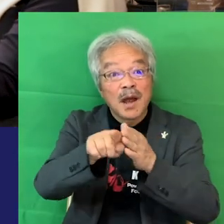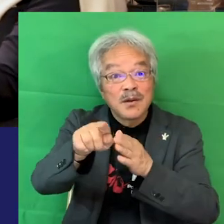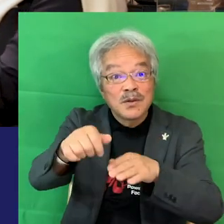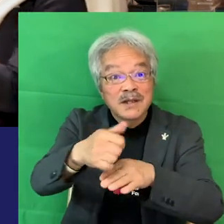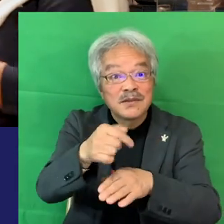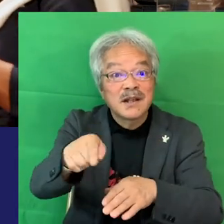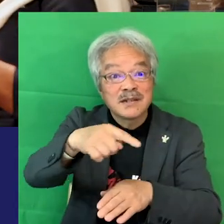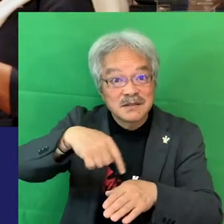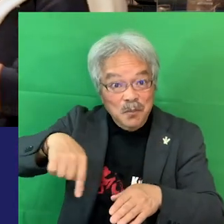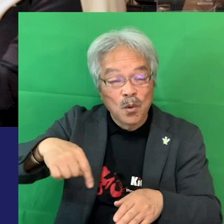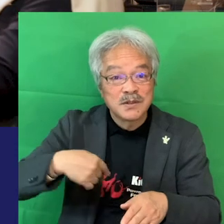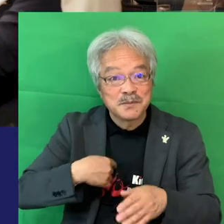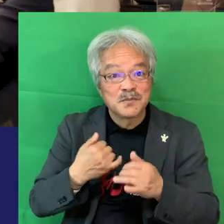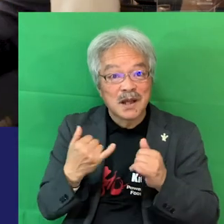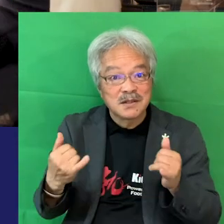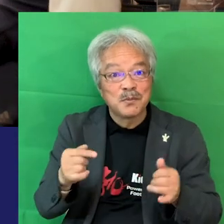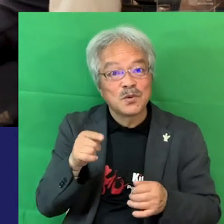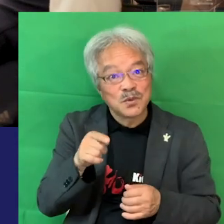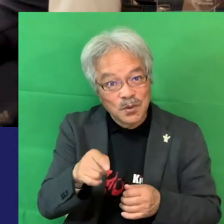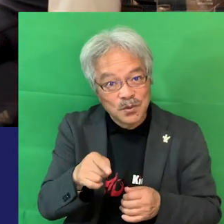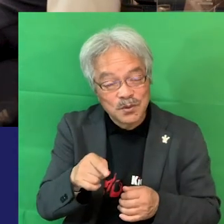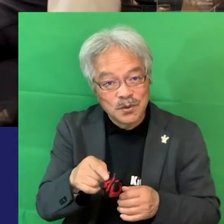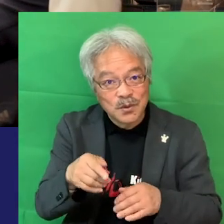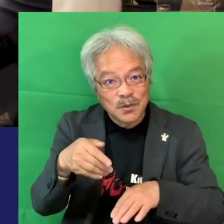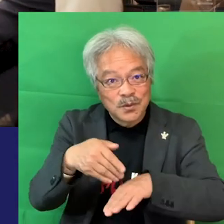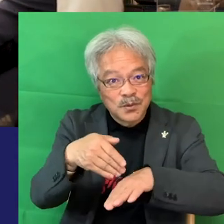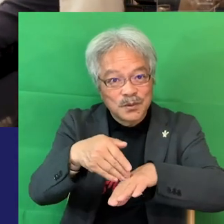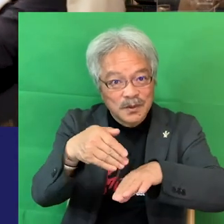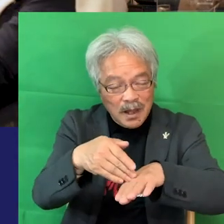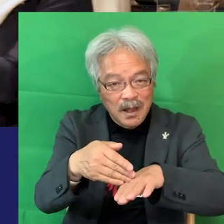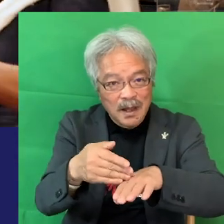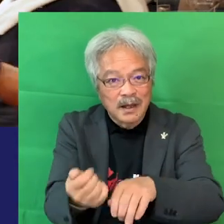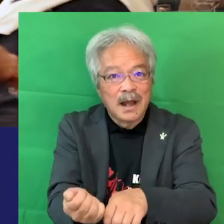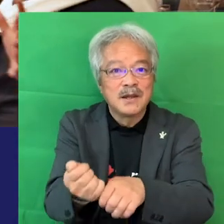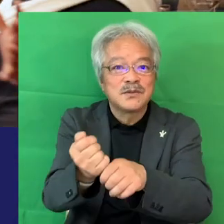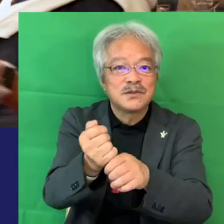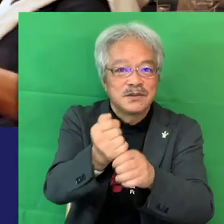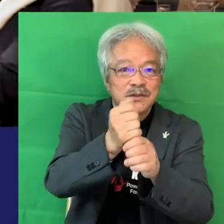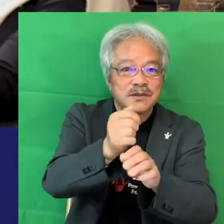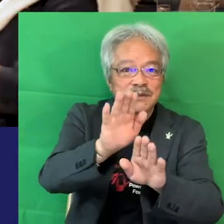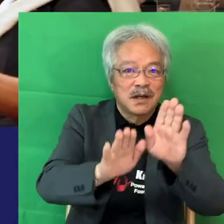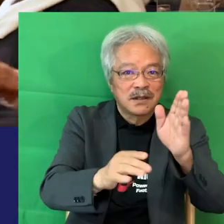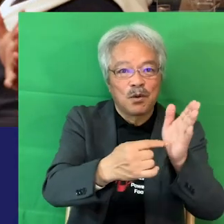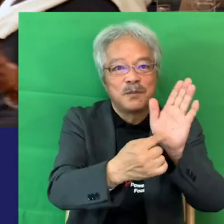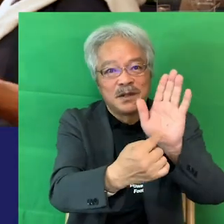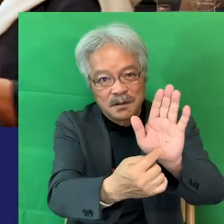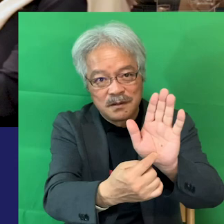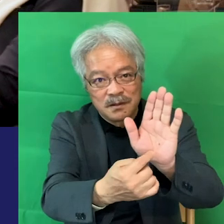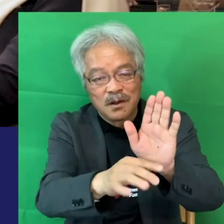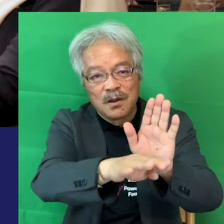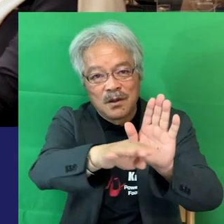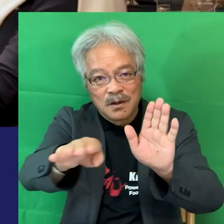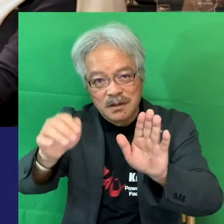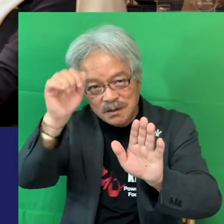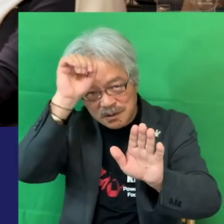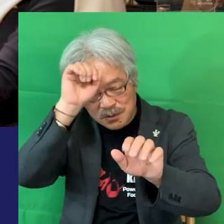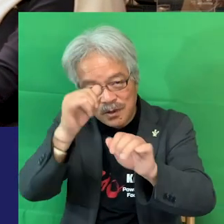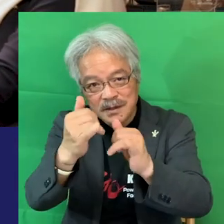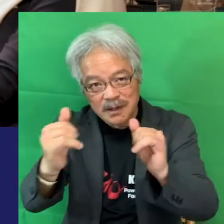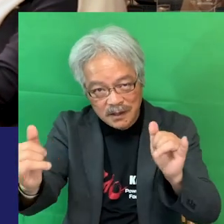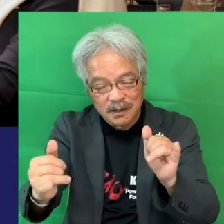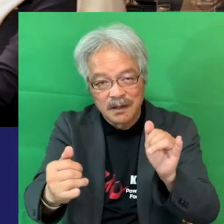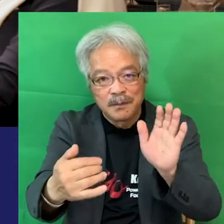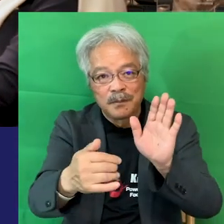自分たちがそういったもので回復していく姿を見せることでそういう人たちに与える影響力が大きいってやっぱり言いますから